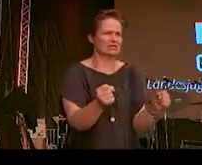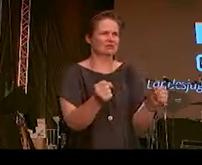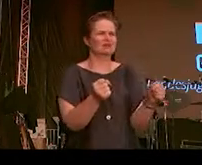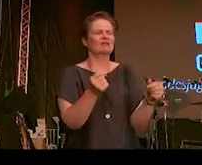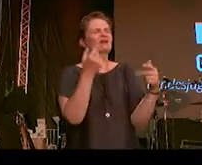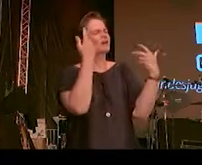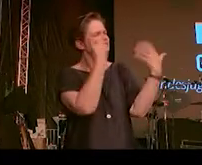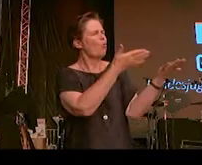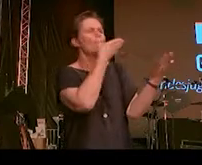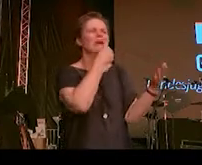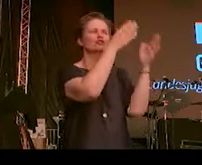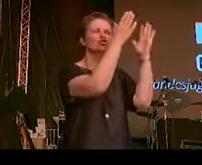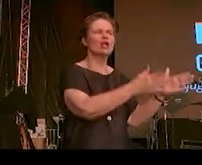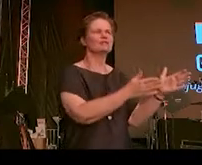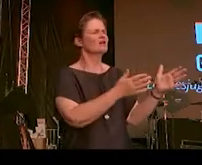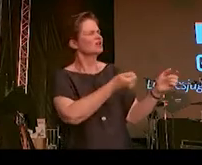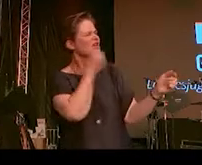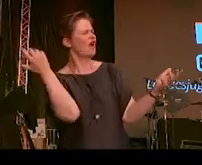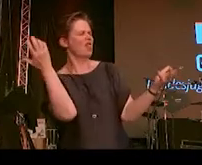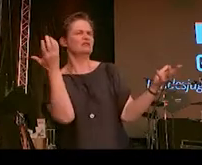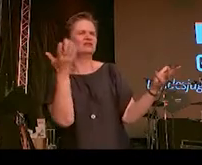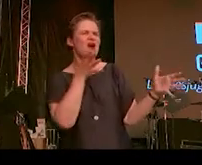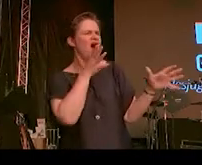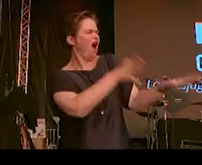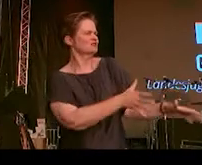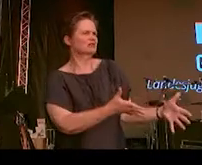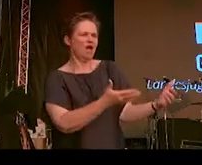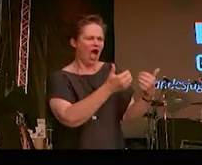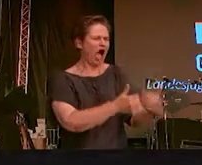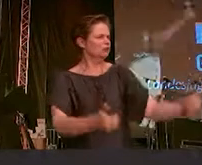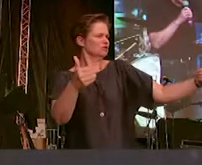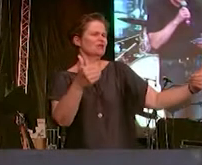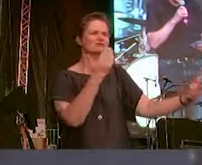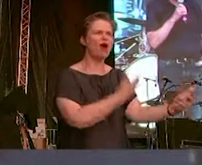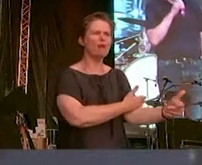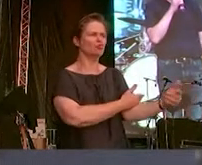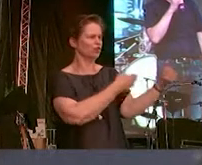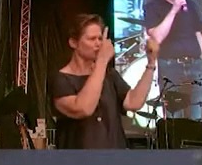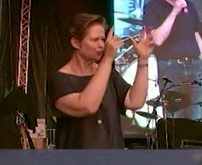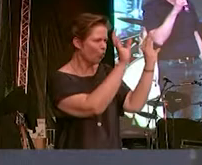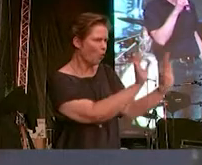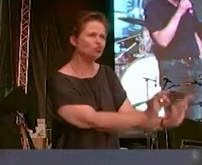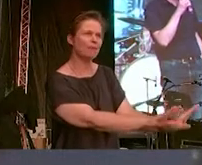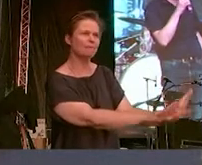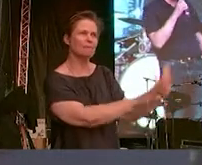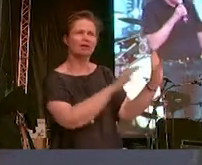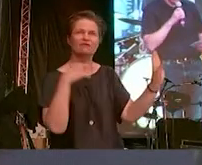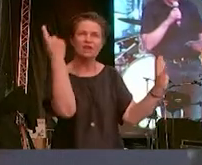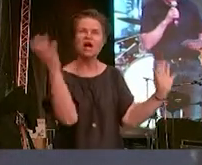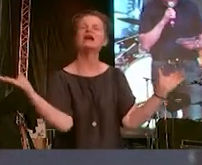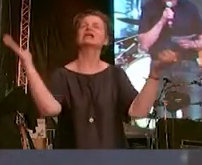von Gewalt, von Hass, von Angst und von Ausgrenzung und von Armut bedroht sind. Und wir tun das gemeinsam.